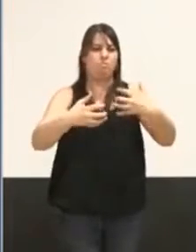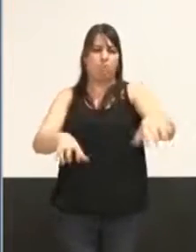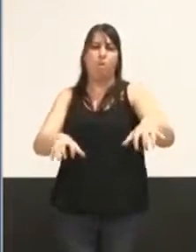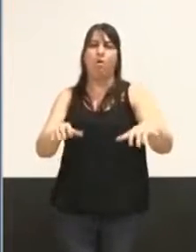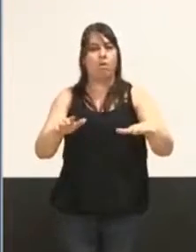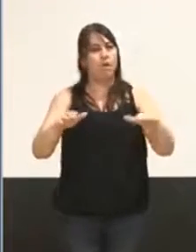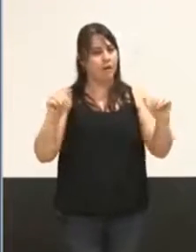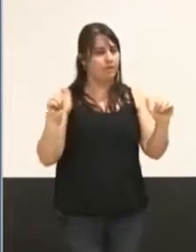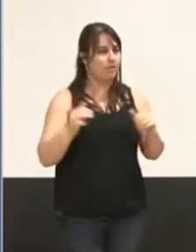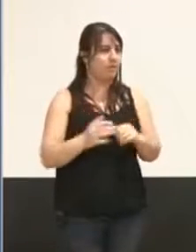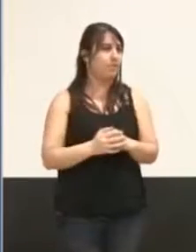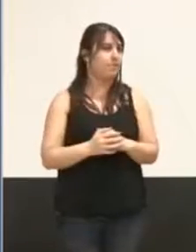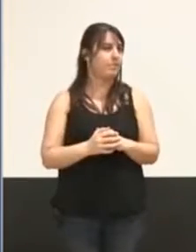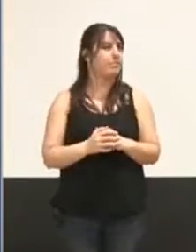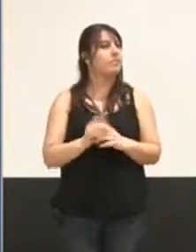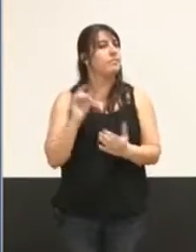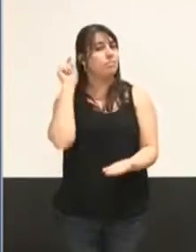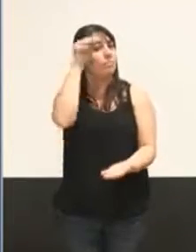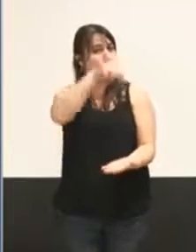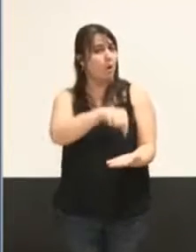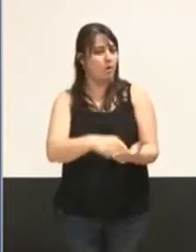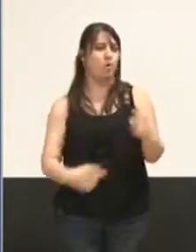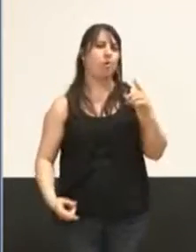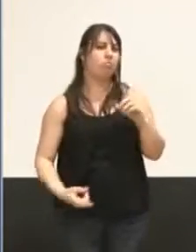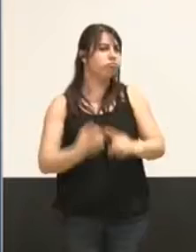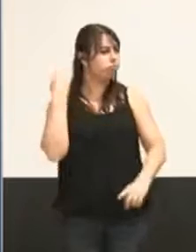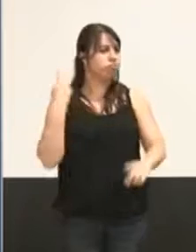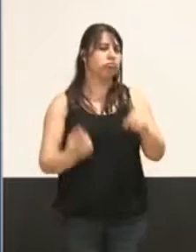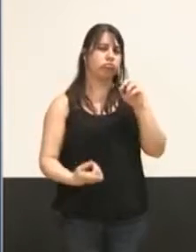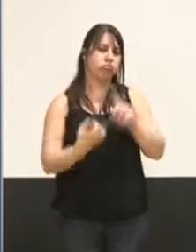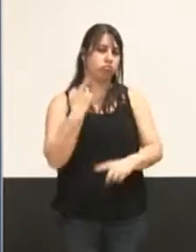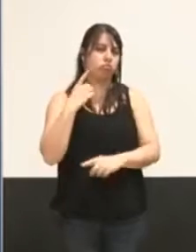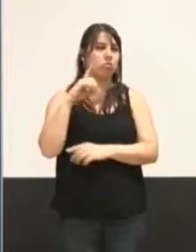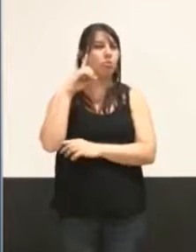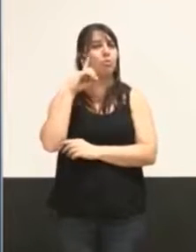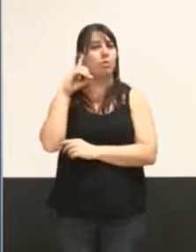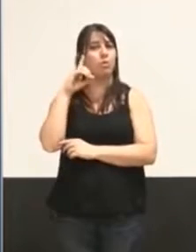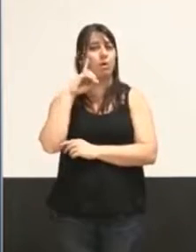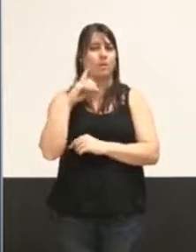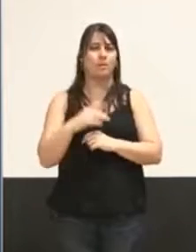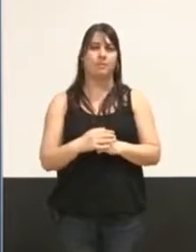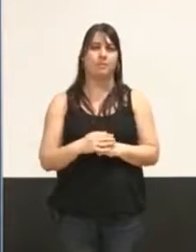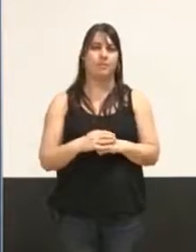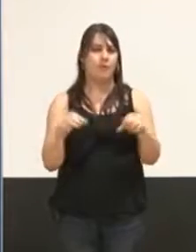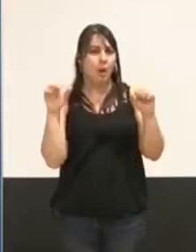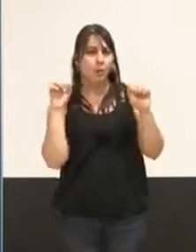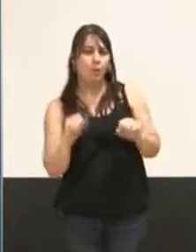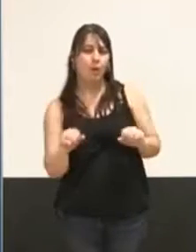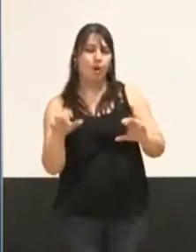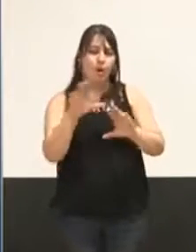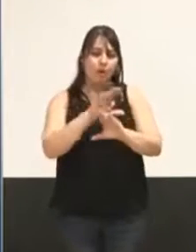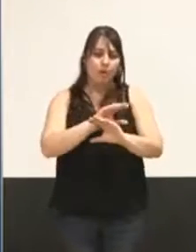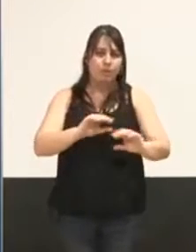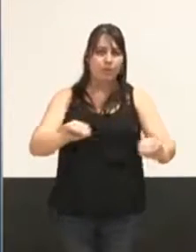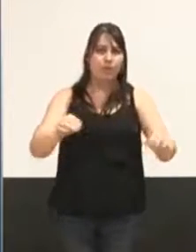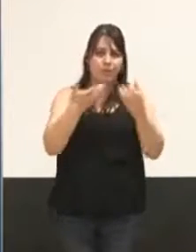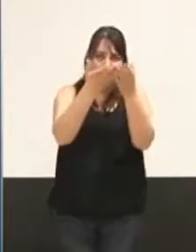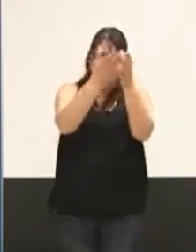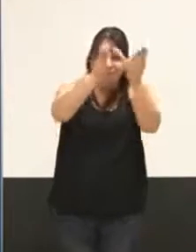Ces lieux comptent parce qu'ils ont la possibilité, en apaisant et en s'ouvrant sur la ville,